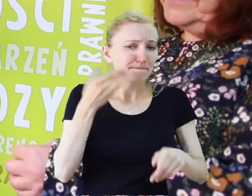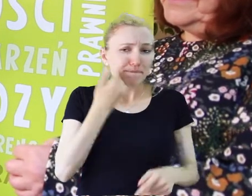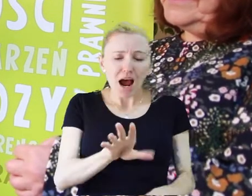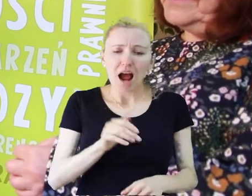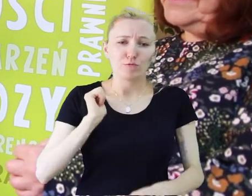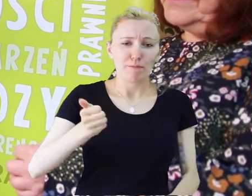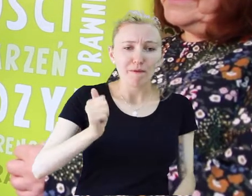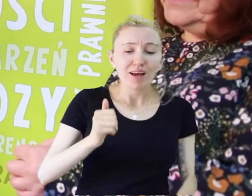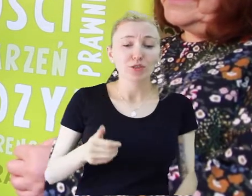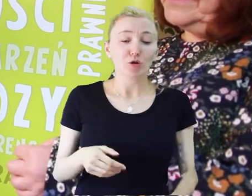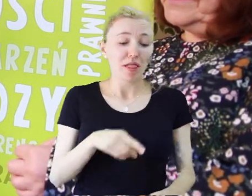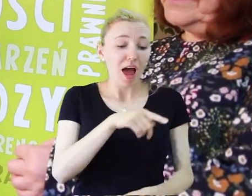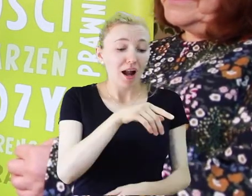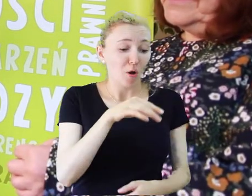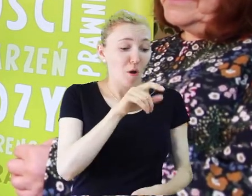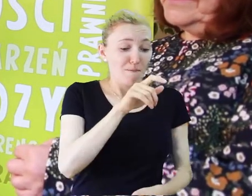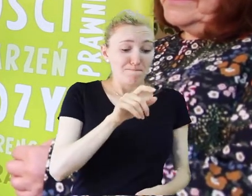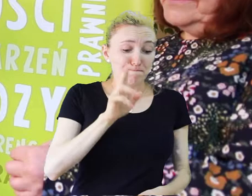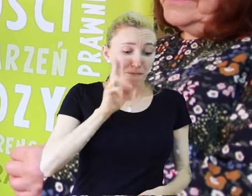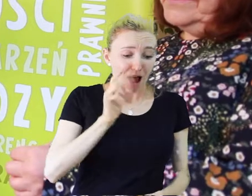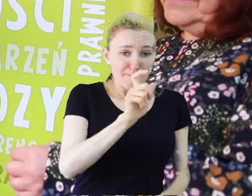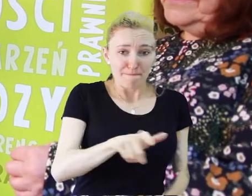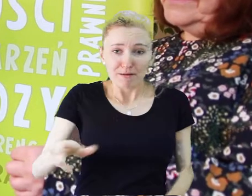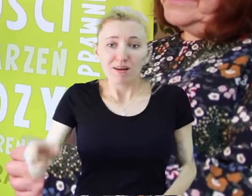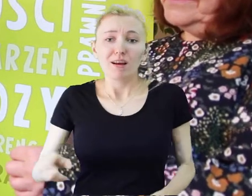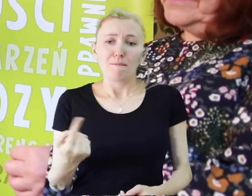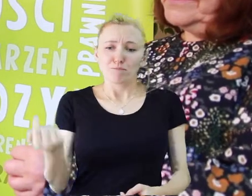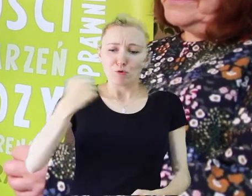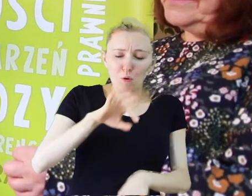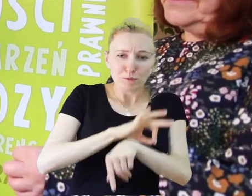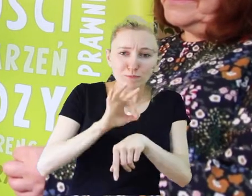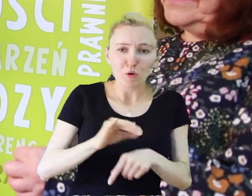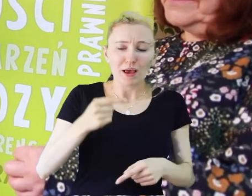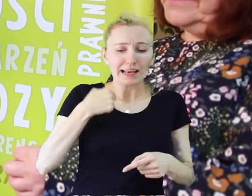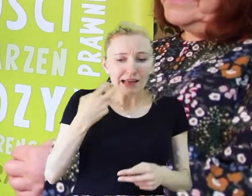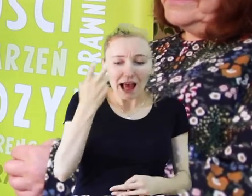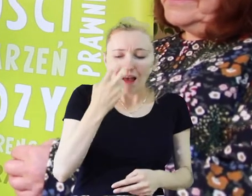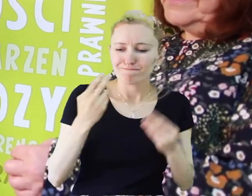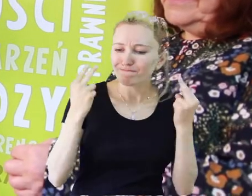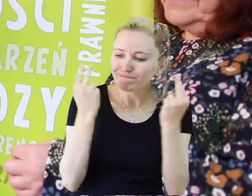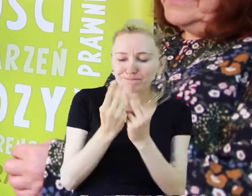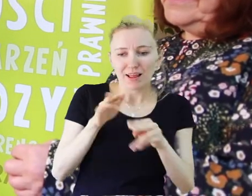Każda matka, która przychodziła do tego projektu, była mi prawie siostrą.